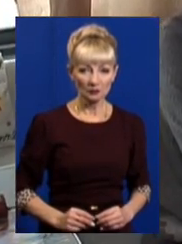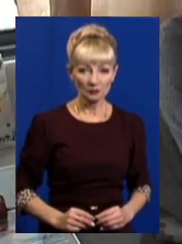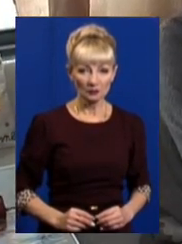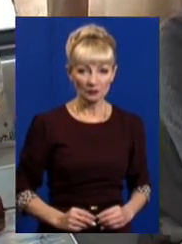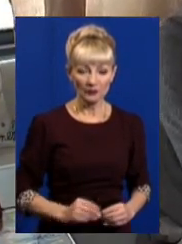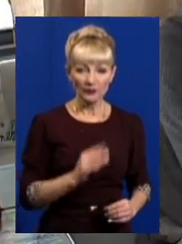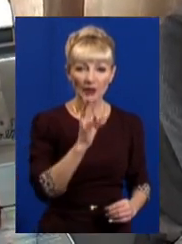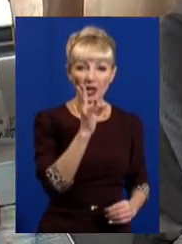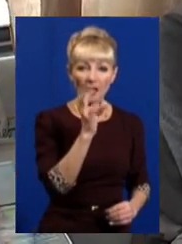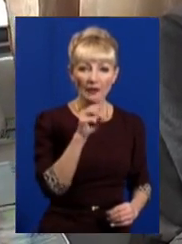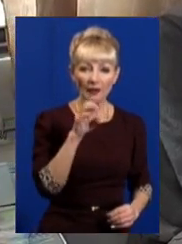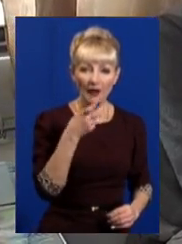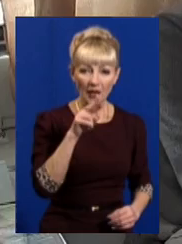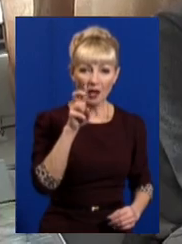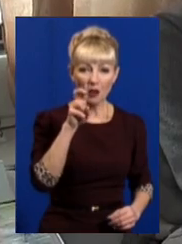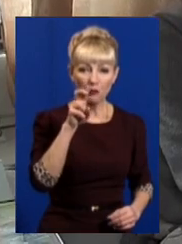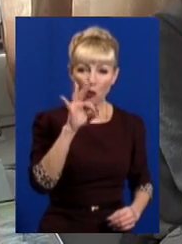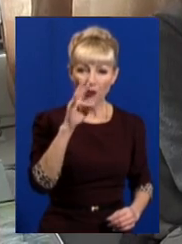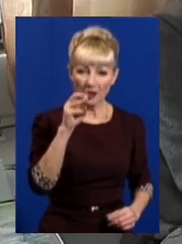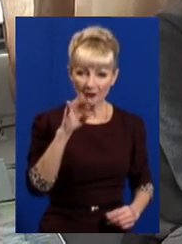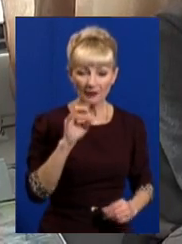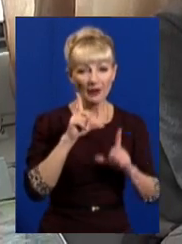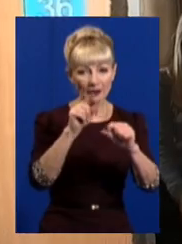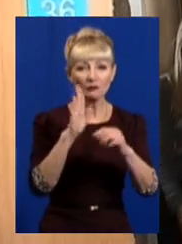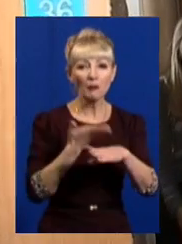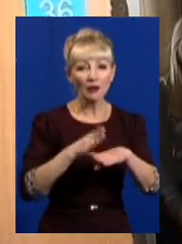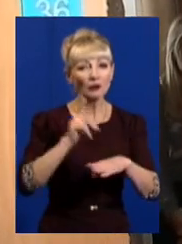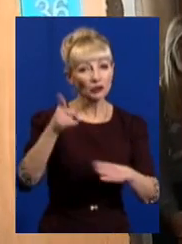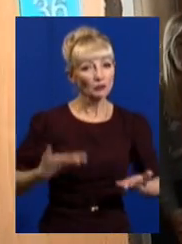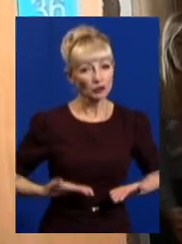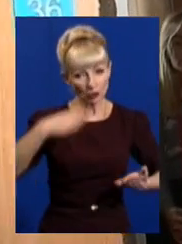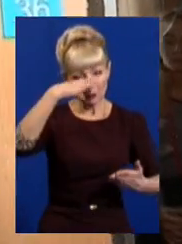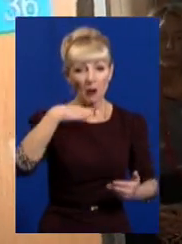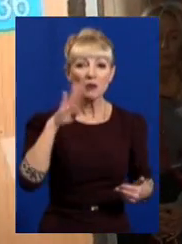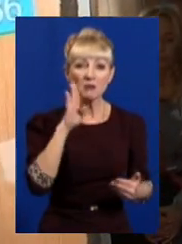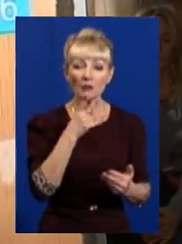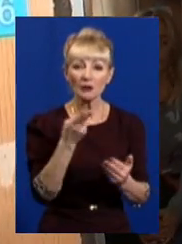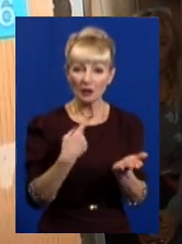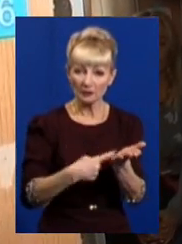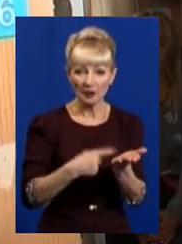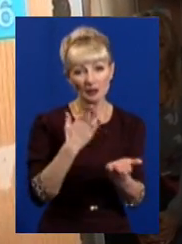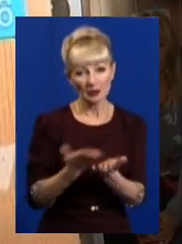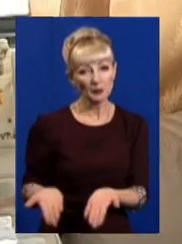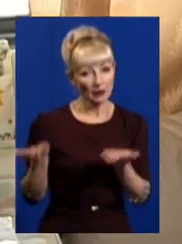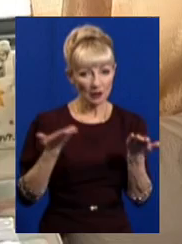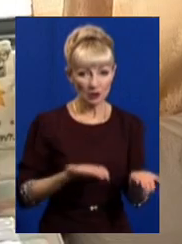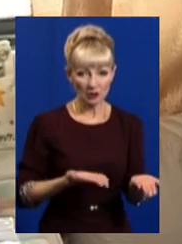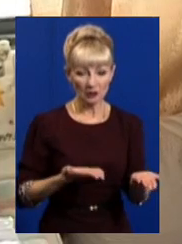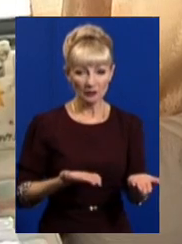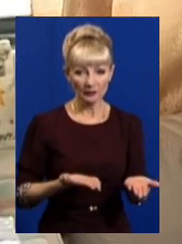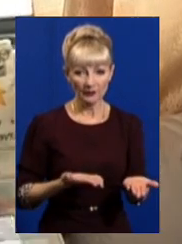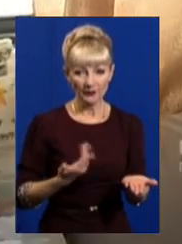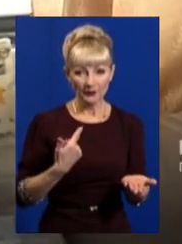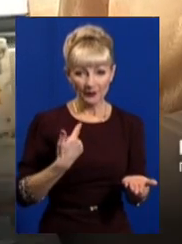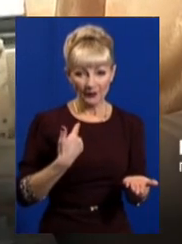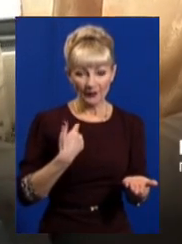Наталя Бонетова їде з Москви у Полтаву. Там живуть її батьки. Каже, для підтвердження мети поїздки має запрошення. «Влітку у